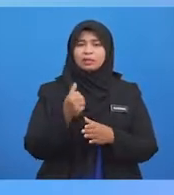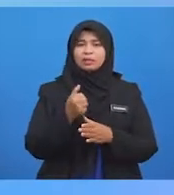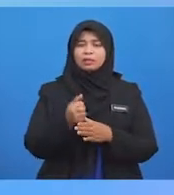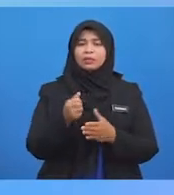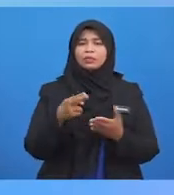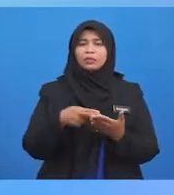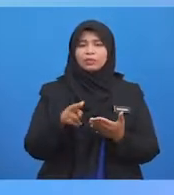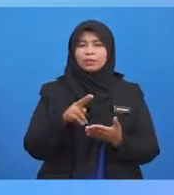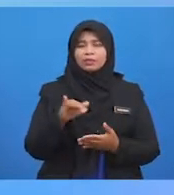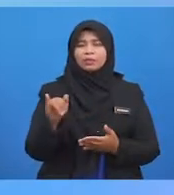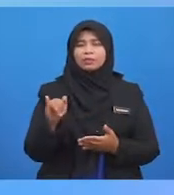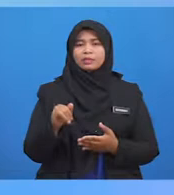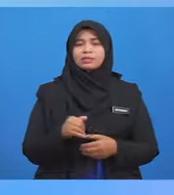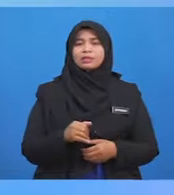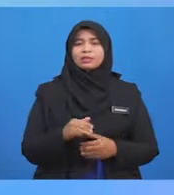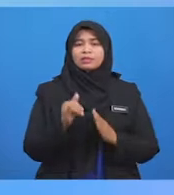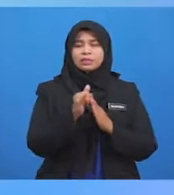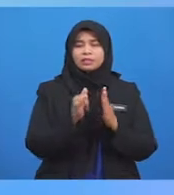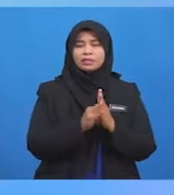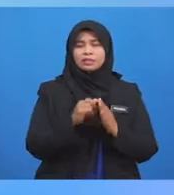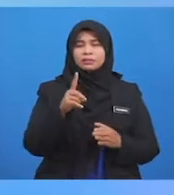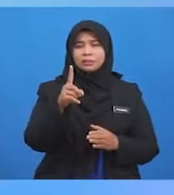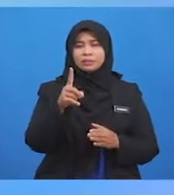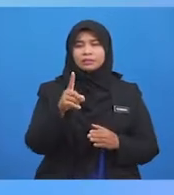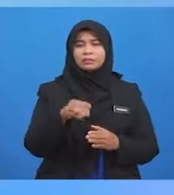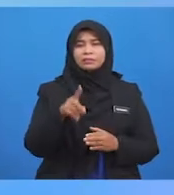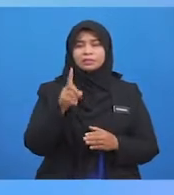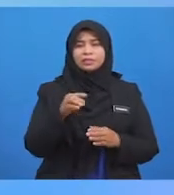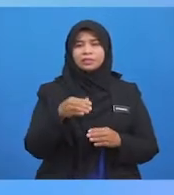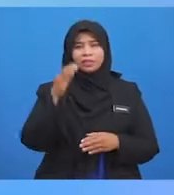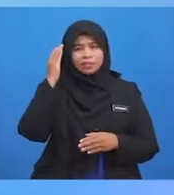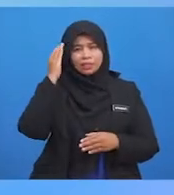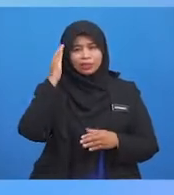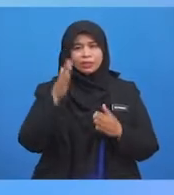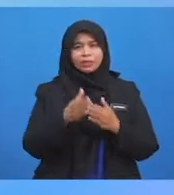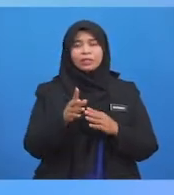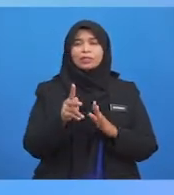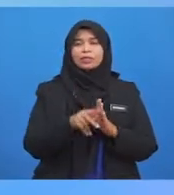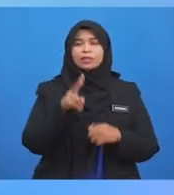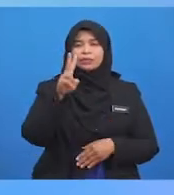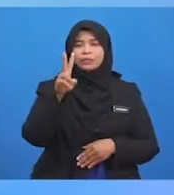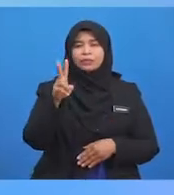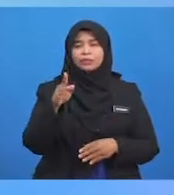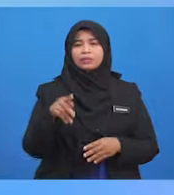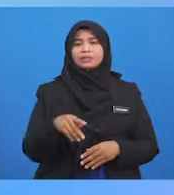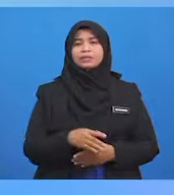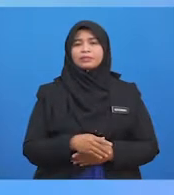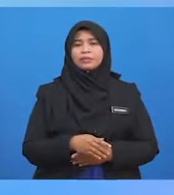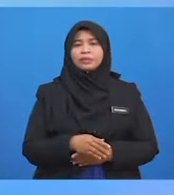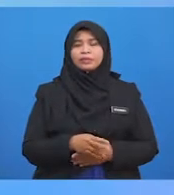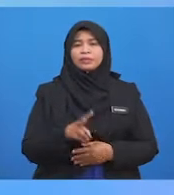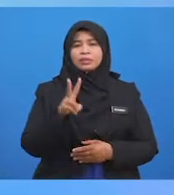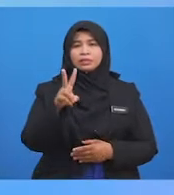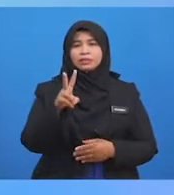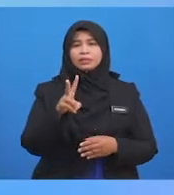-syaratnya Ialah Pertama Ianya Mesti diketahui Oleh kedua-dua Belah pihak Kedua